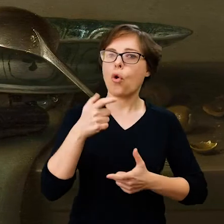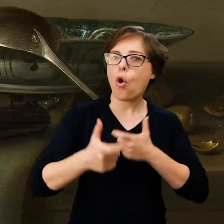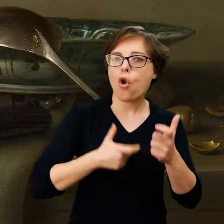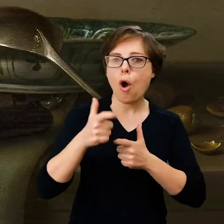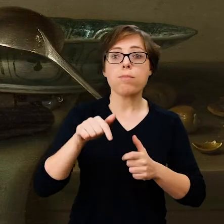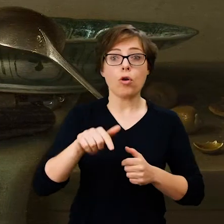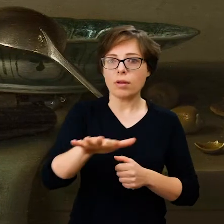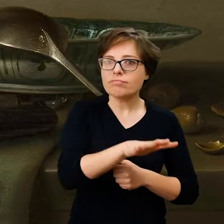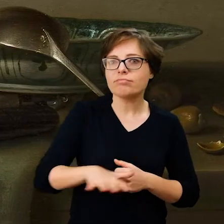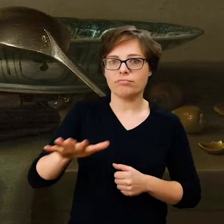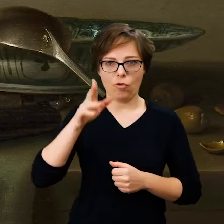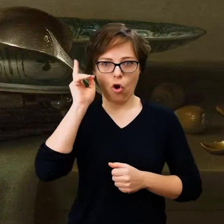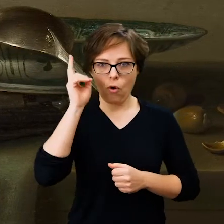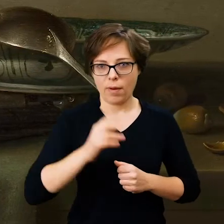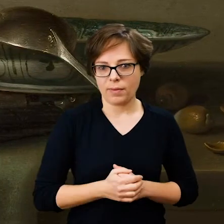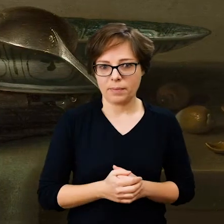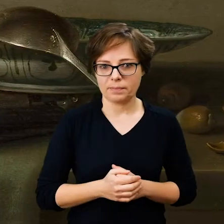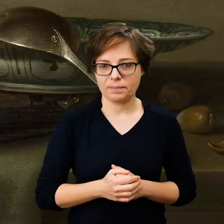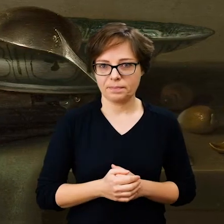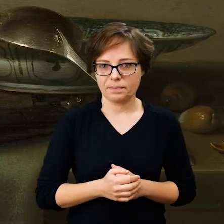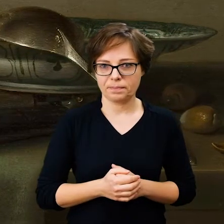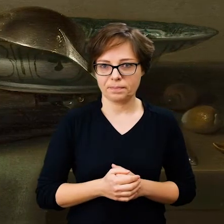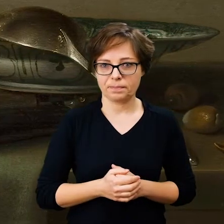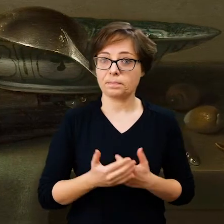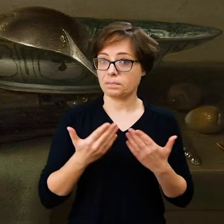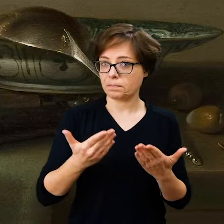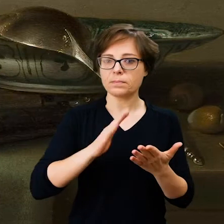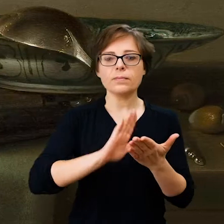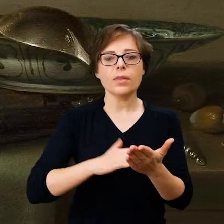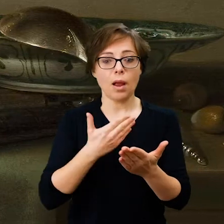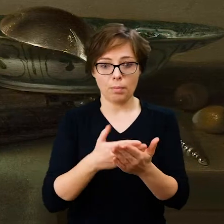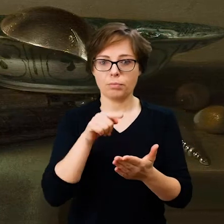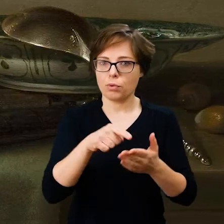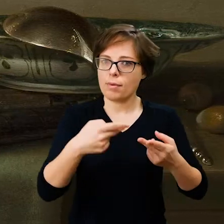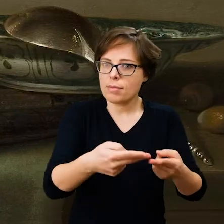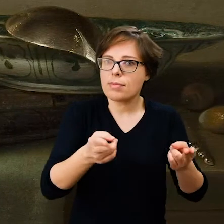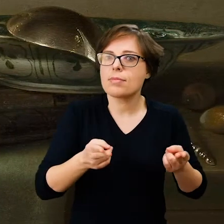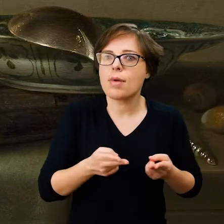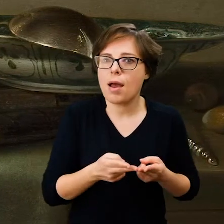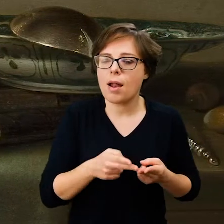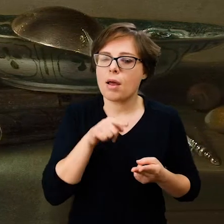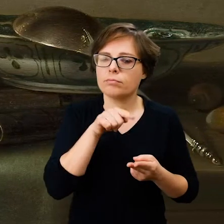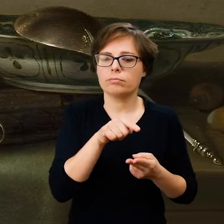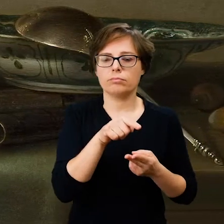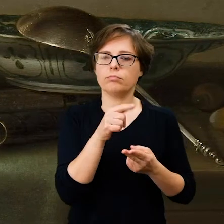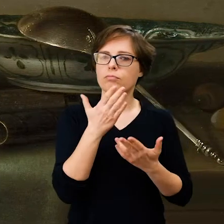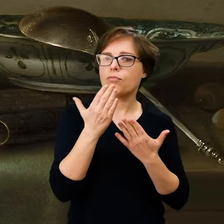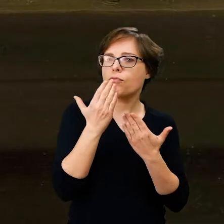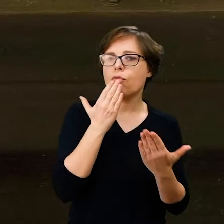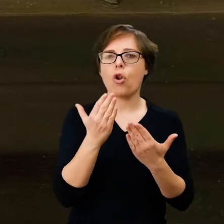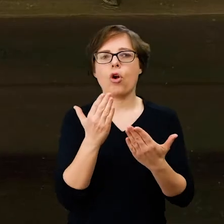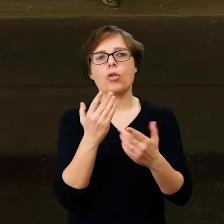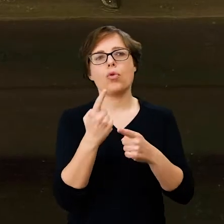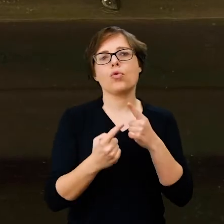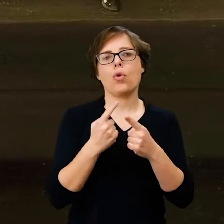na terenie Holandii. I tak ów talerz, który przypomina nam